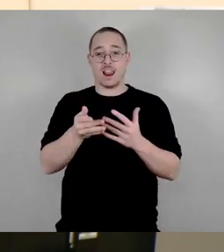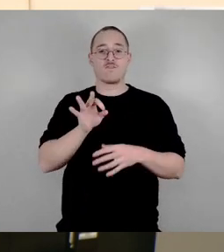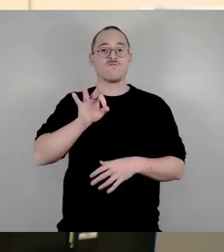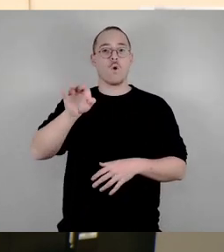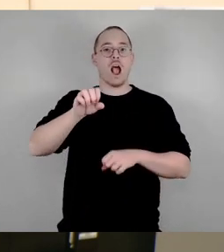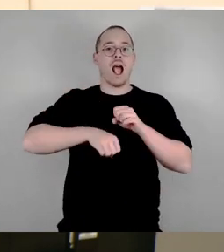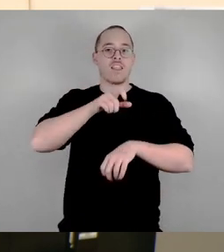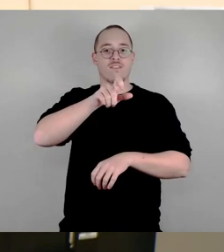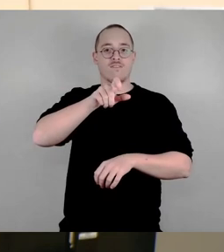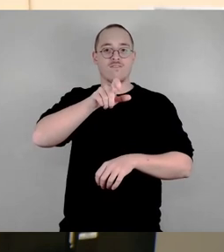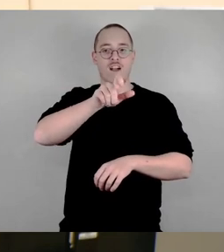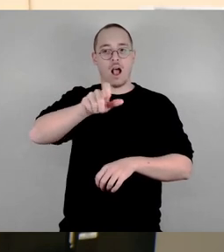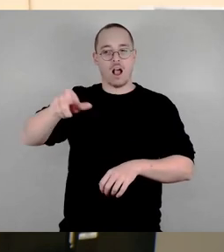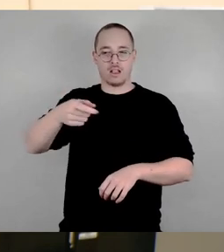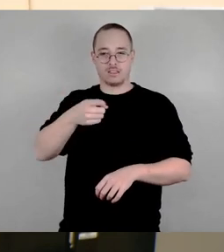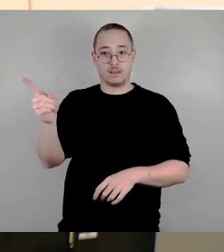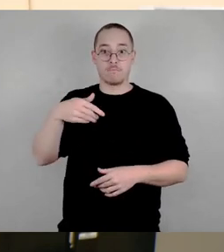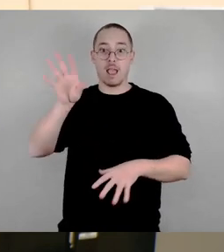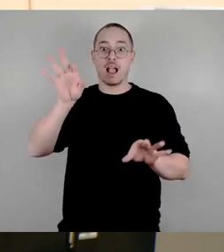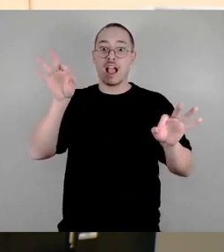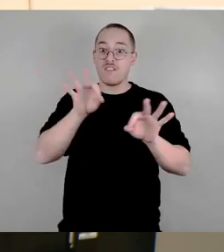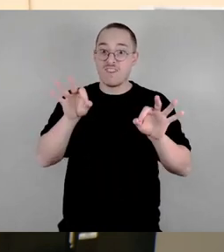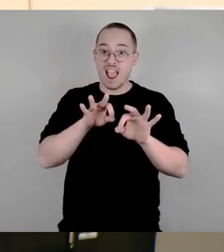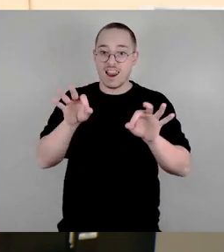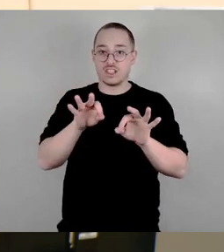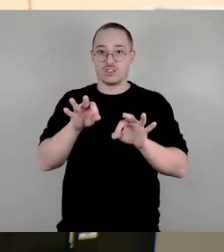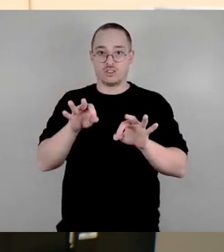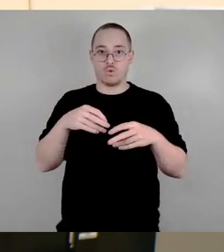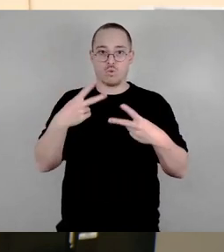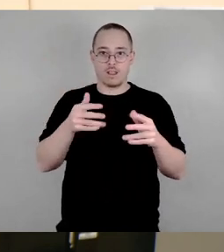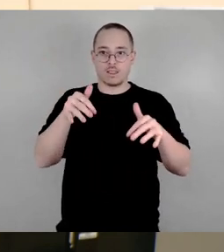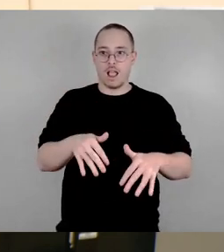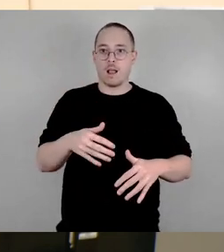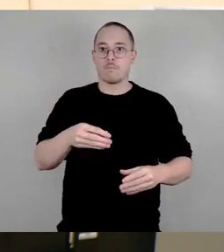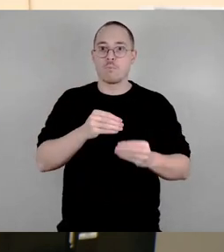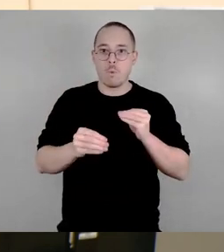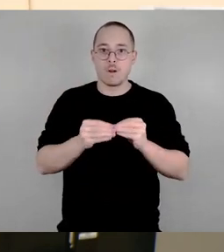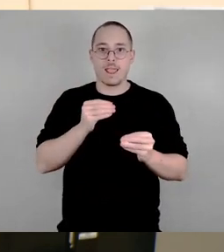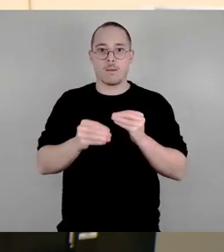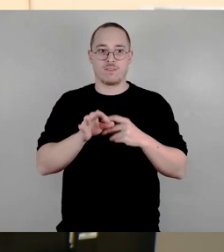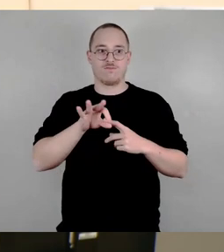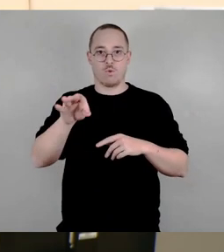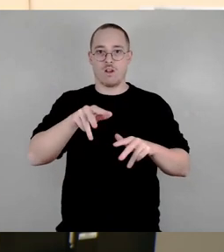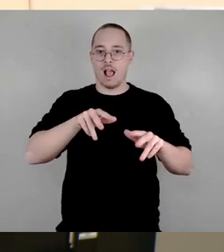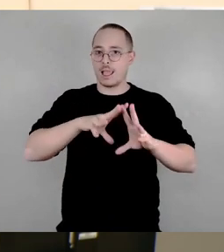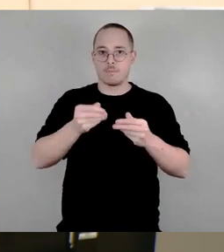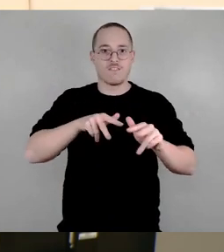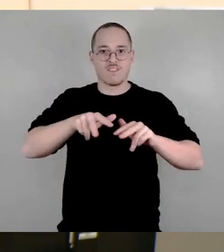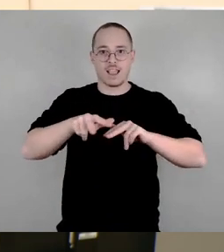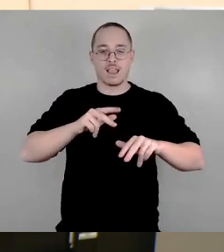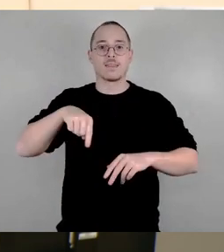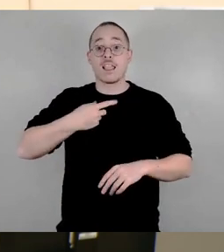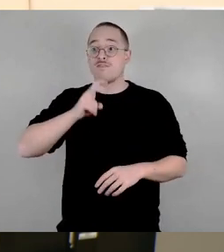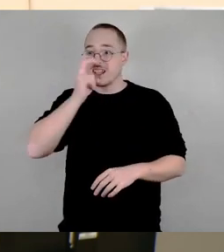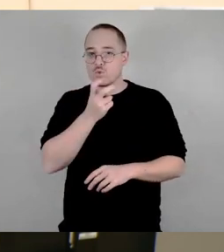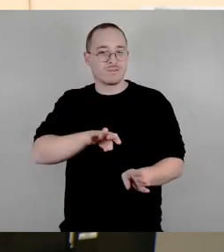wird, dann sollte man den Versuch gar nicht aus Bursch führen. Ein paar Fakten. Der Kfz-Verkehr auf dem blauen Wunder